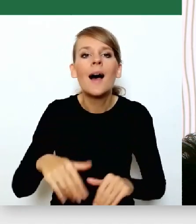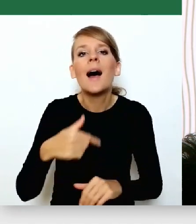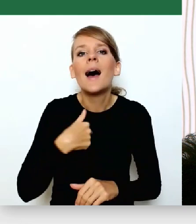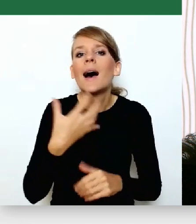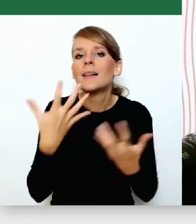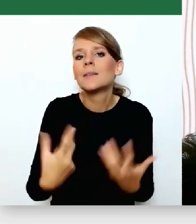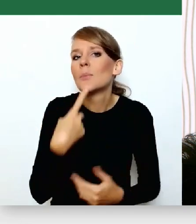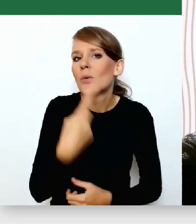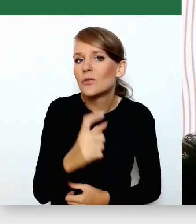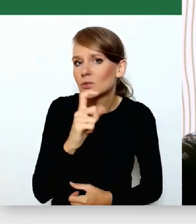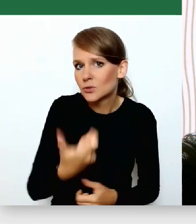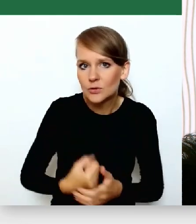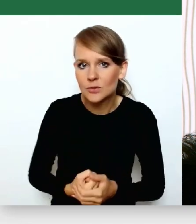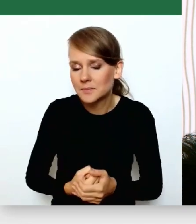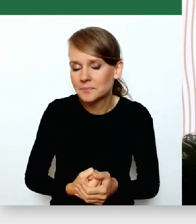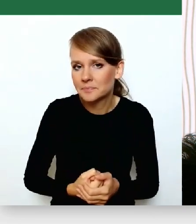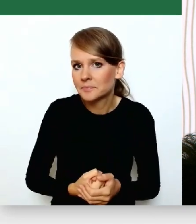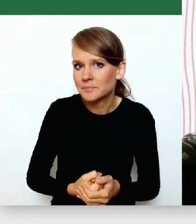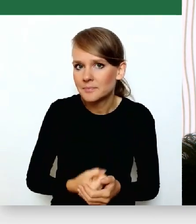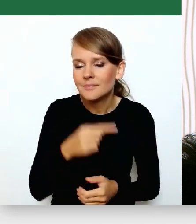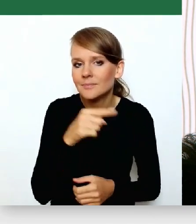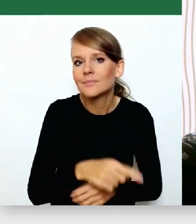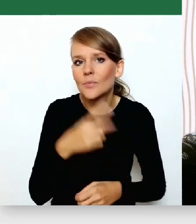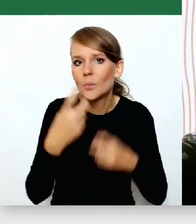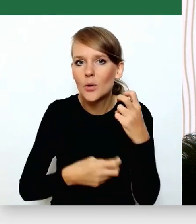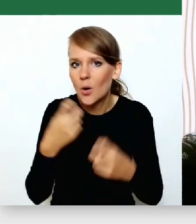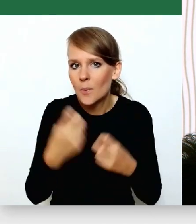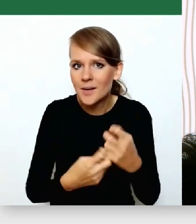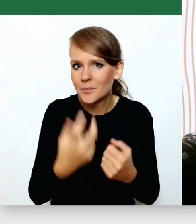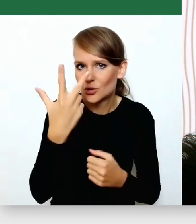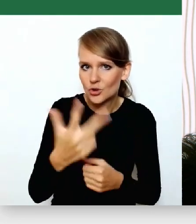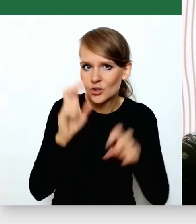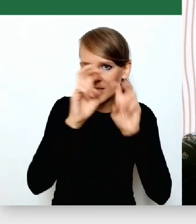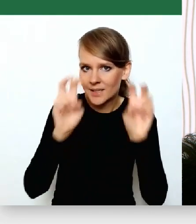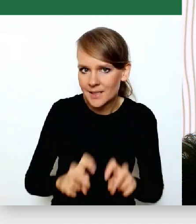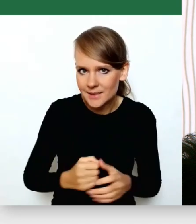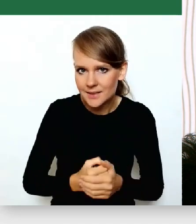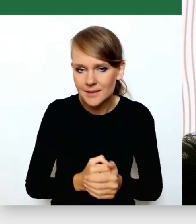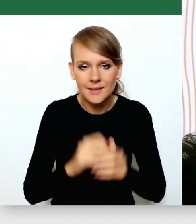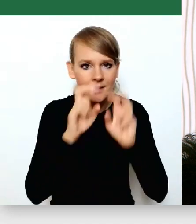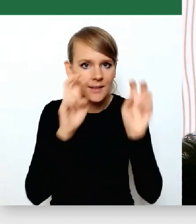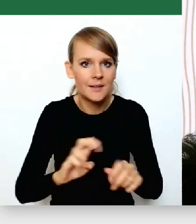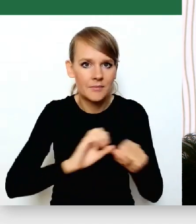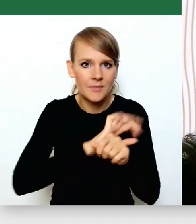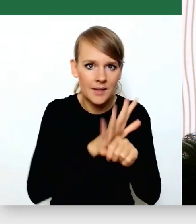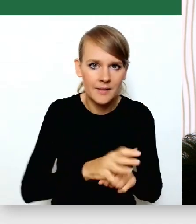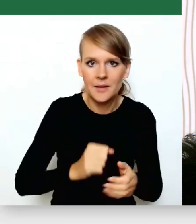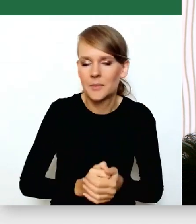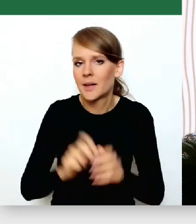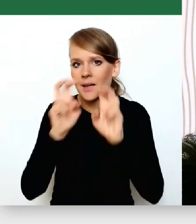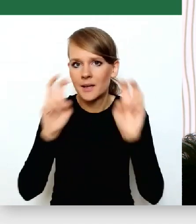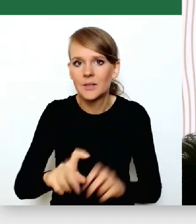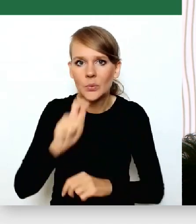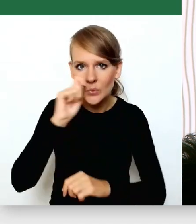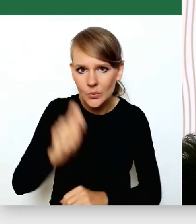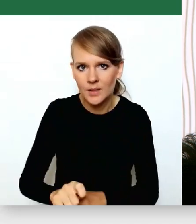Proszę Państwa, chciałem popatrzeć na ten problem trzech kryzysów. Kryzysu pandemii, kryzysu ukraińskiego